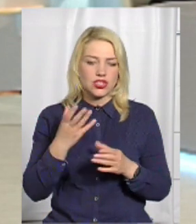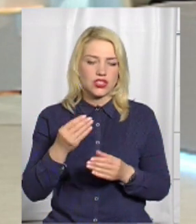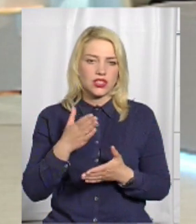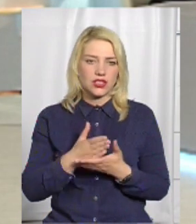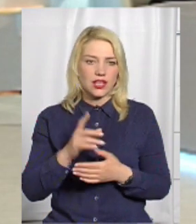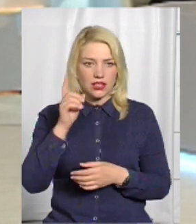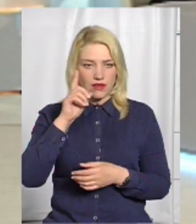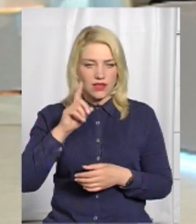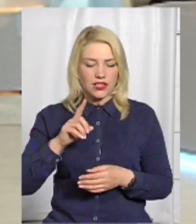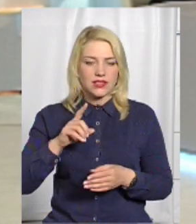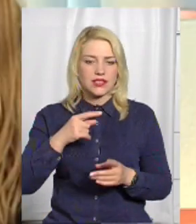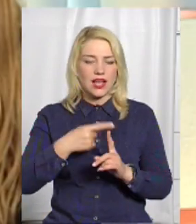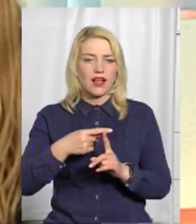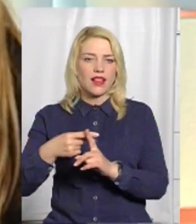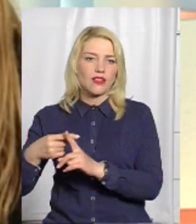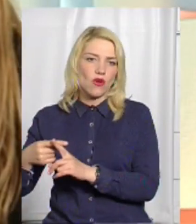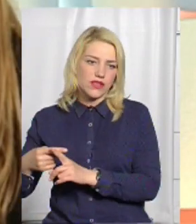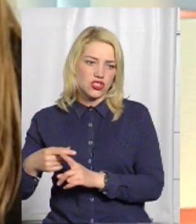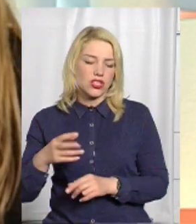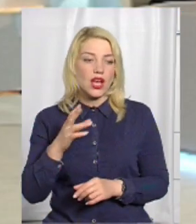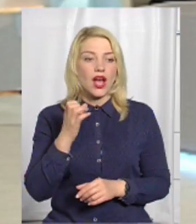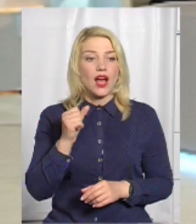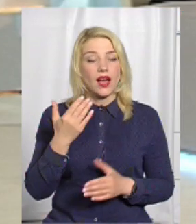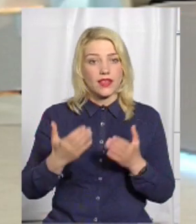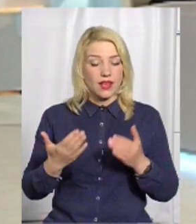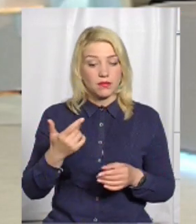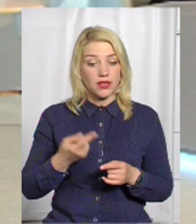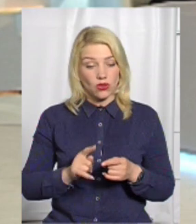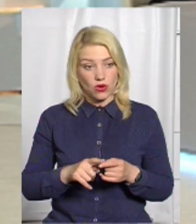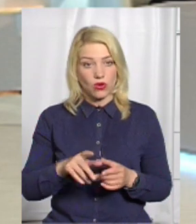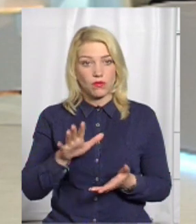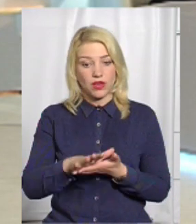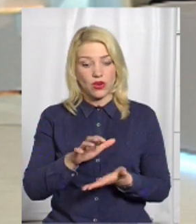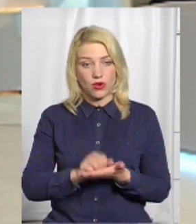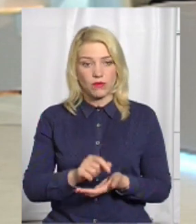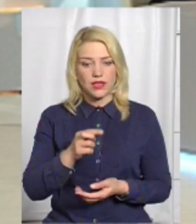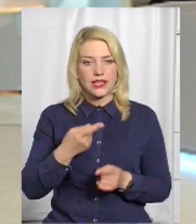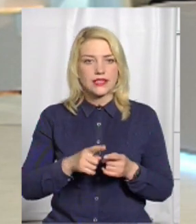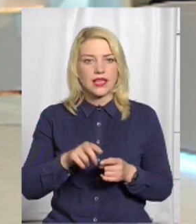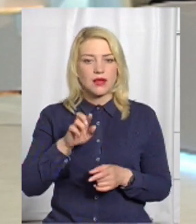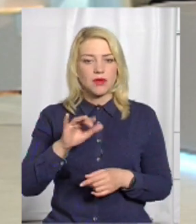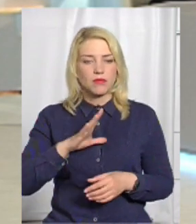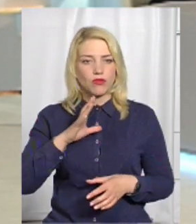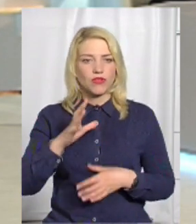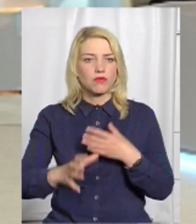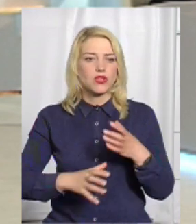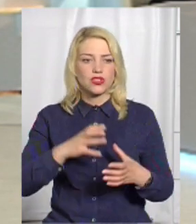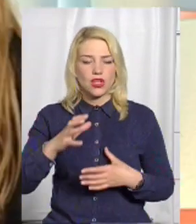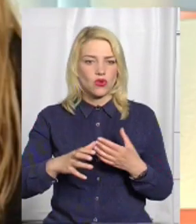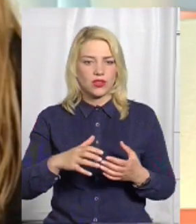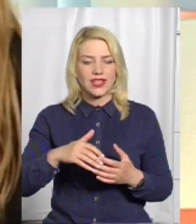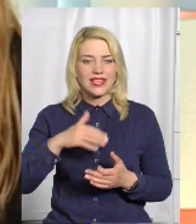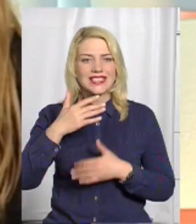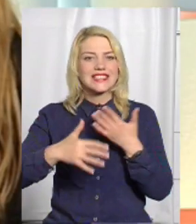єврейське кладовище. Але якби вже його громили, там це був міжнародний скандал. Ми цього дійсно не